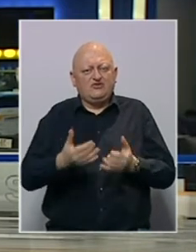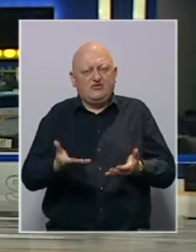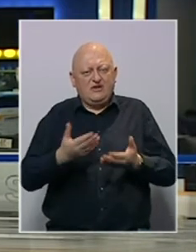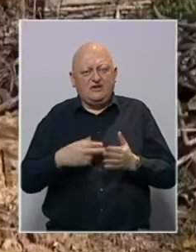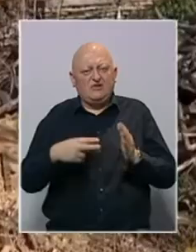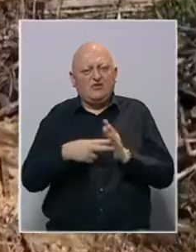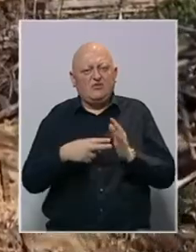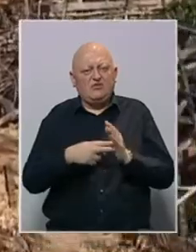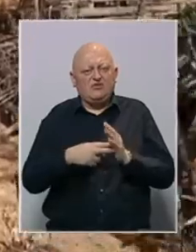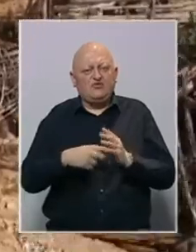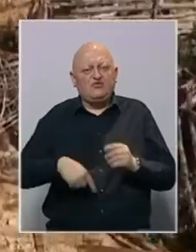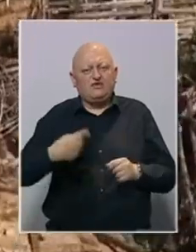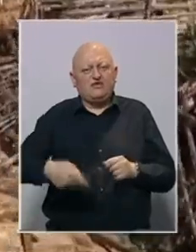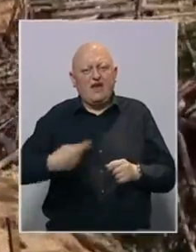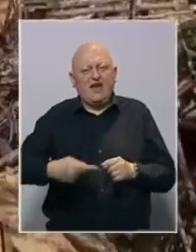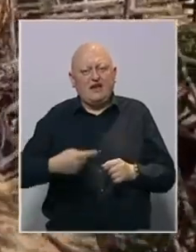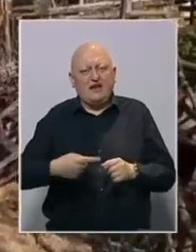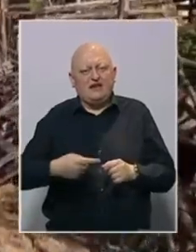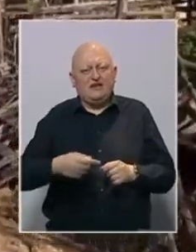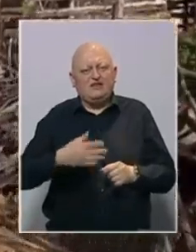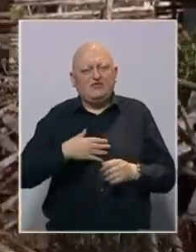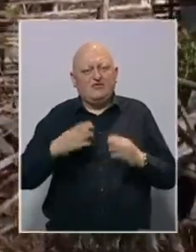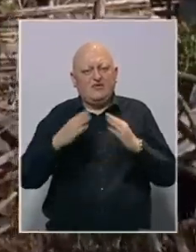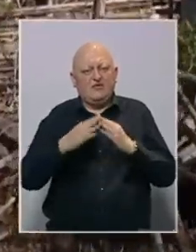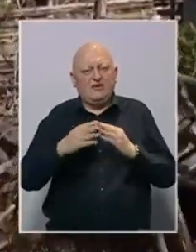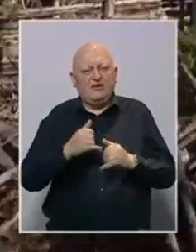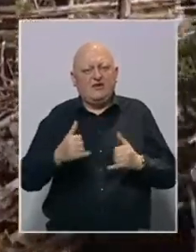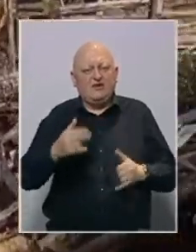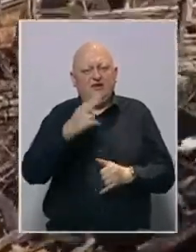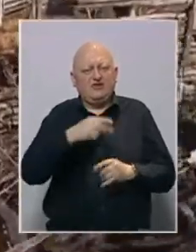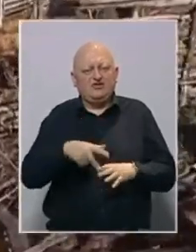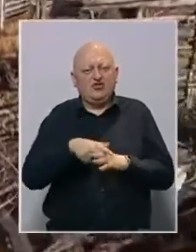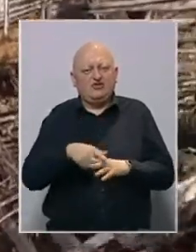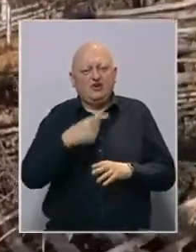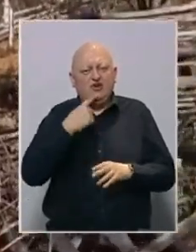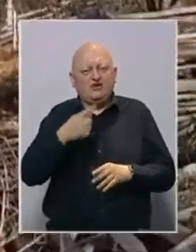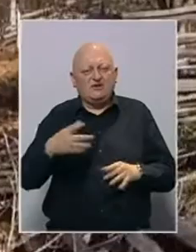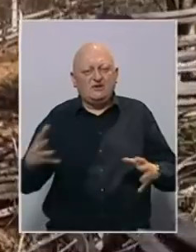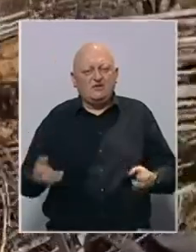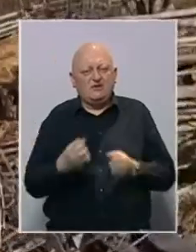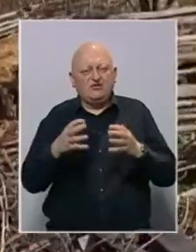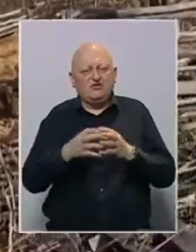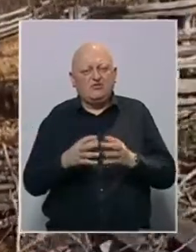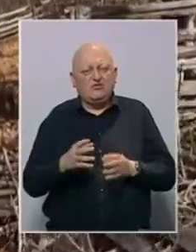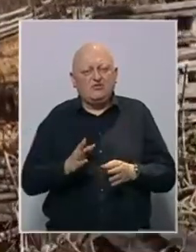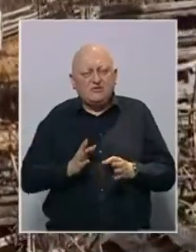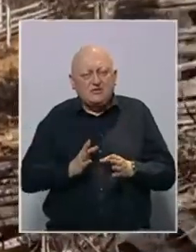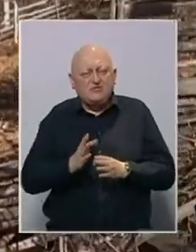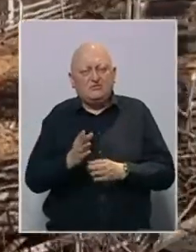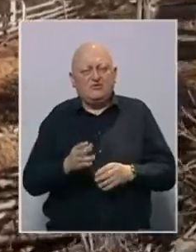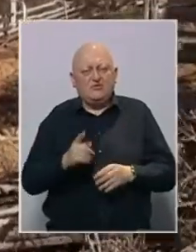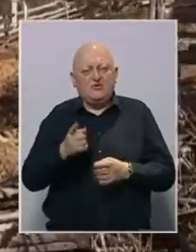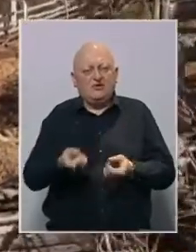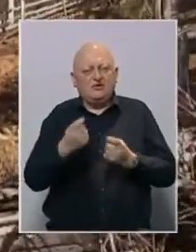Mještani su danas dobili struju iz agregata u svojim domovima. Ilo do načalni Konjica, koji je sa spasilačkim ekipama